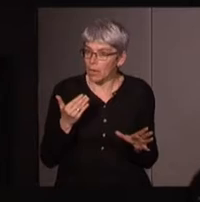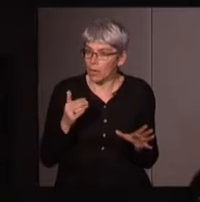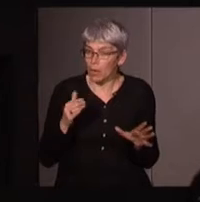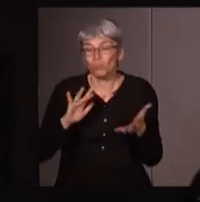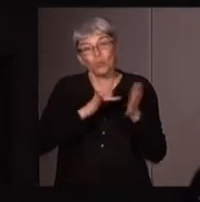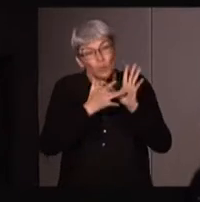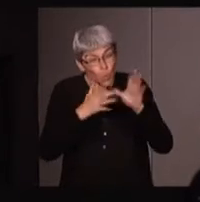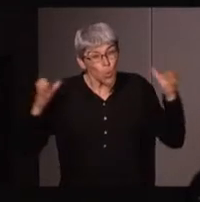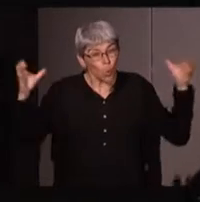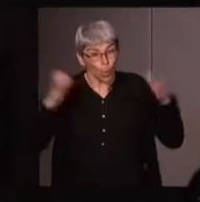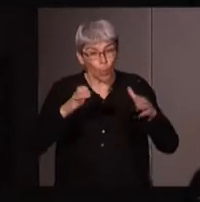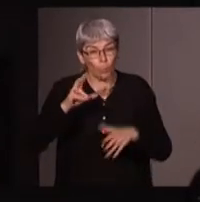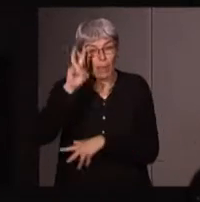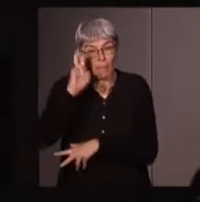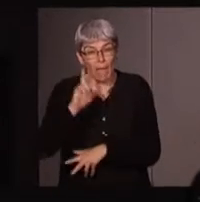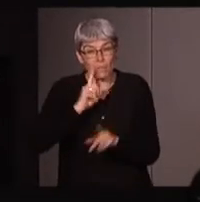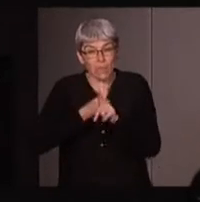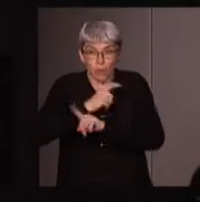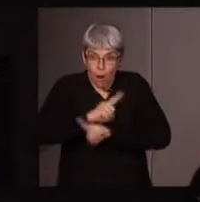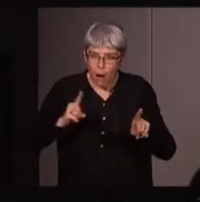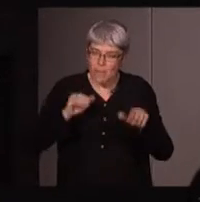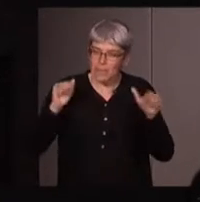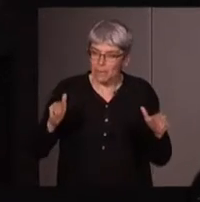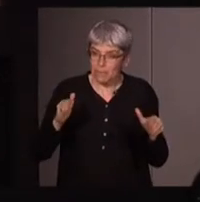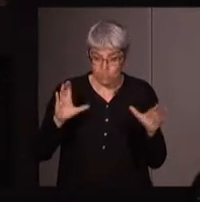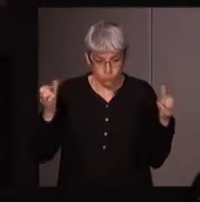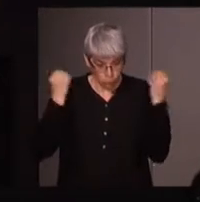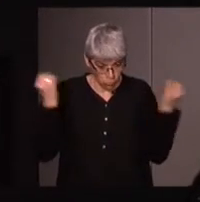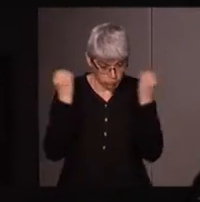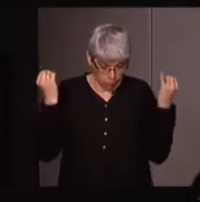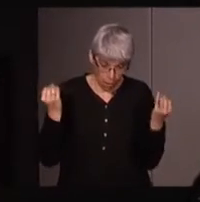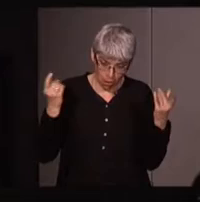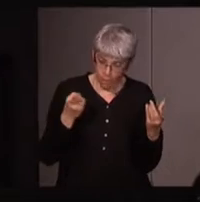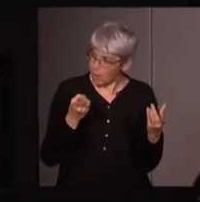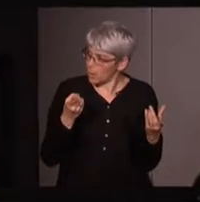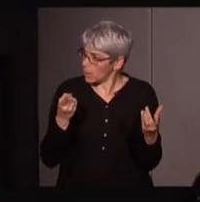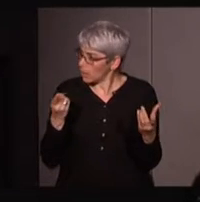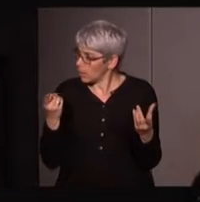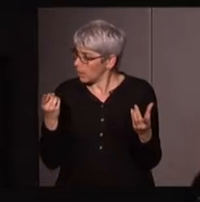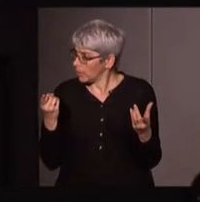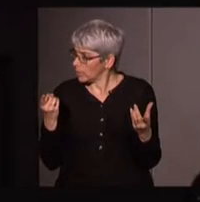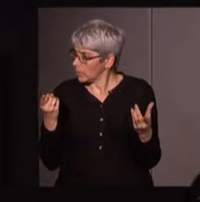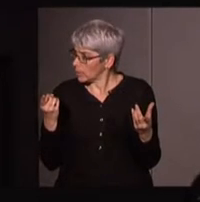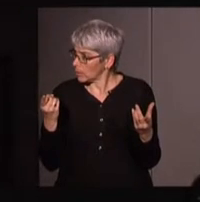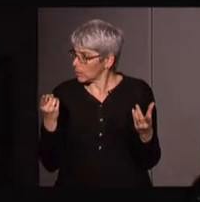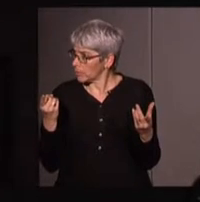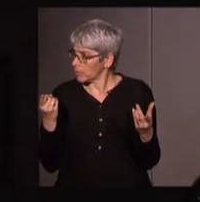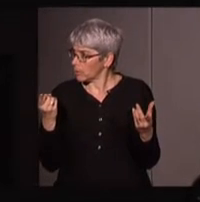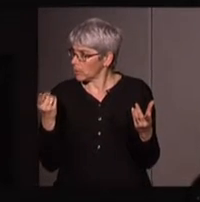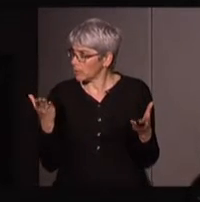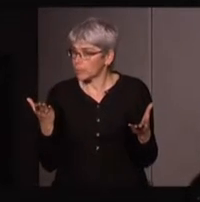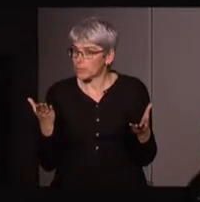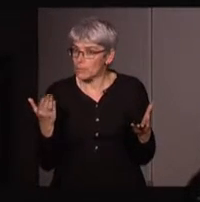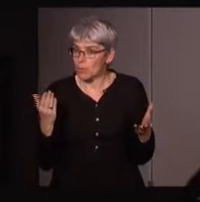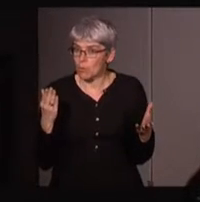'ensemble de l'éco-féminisme, c'est faux, et par ailleurs,'est, voilà, dans ces mouvements-là, mais Bénédicte l'a pas dit parce que ce n'était pas un des points intéressants de